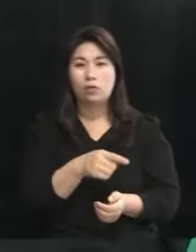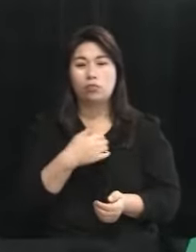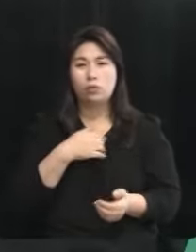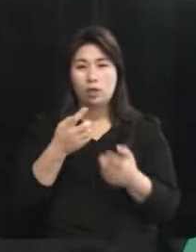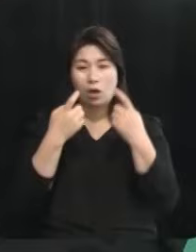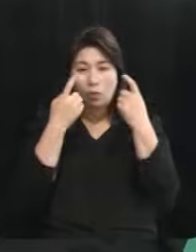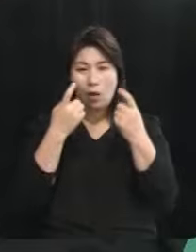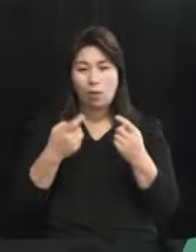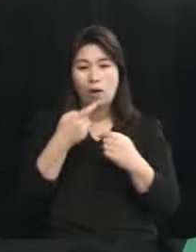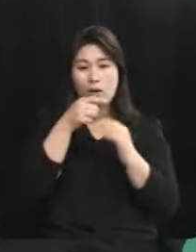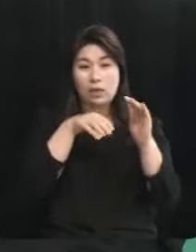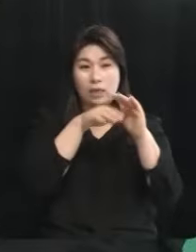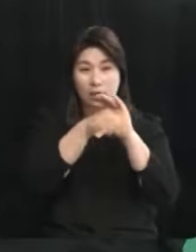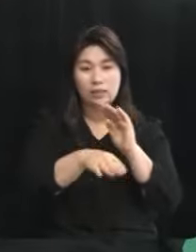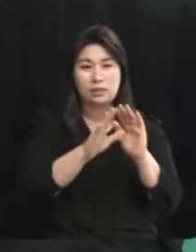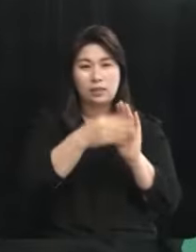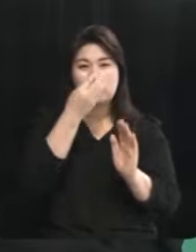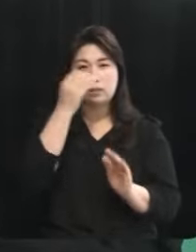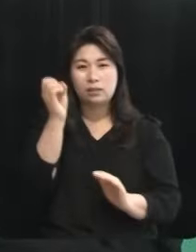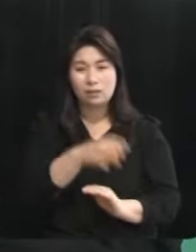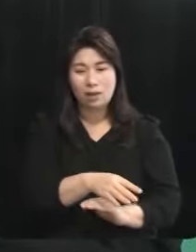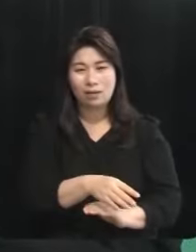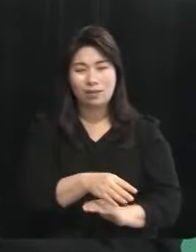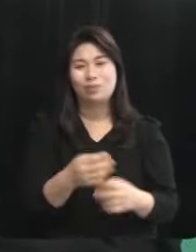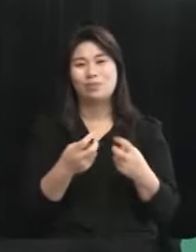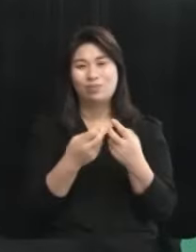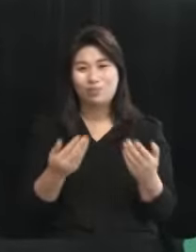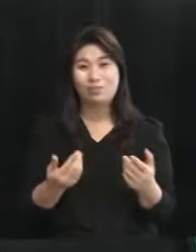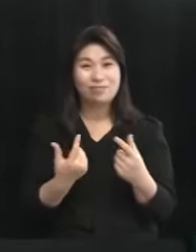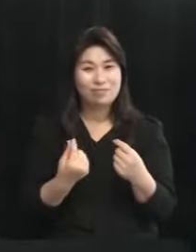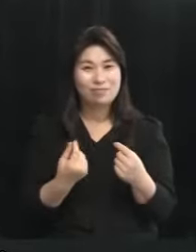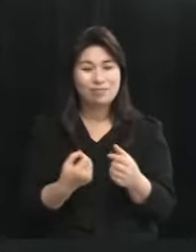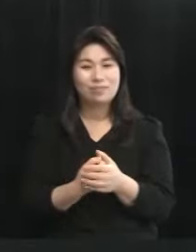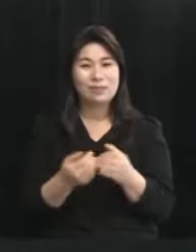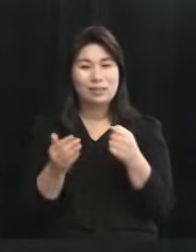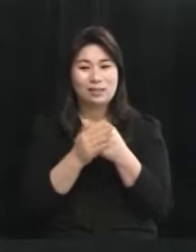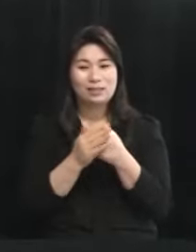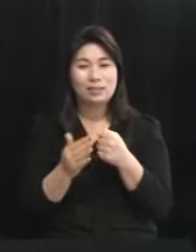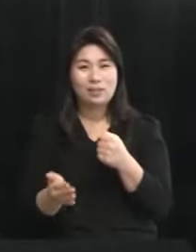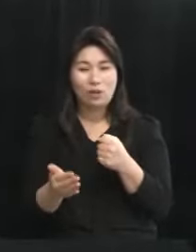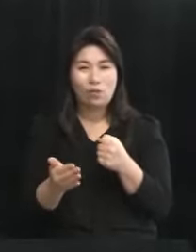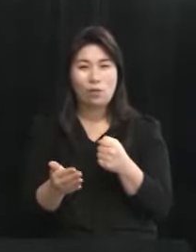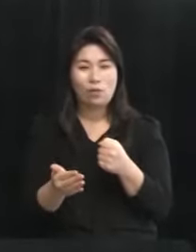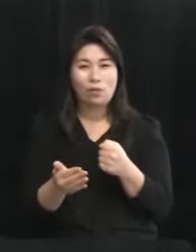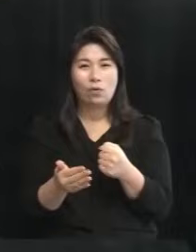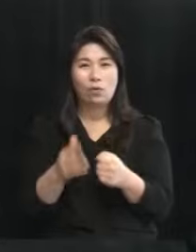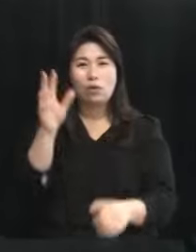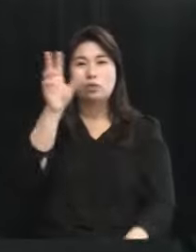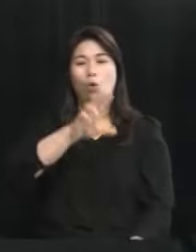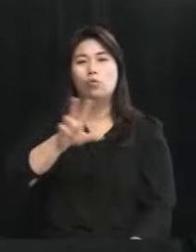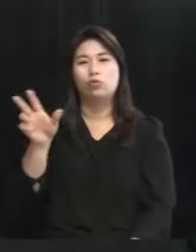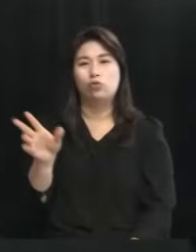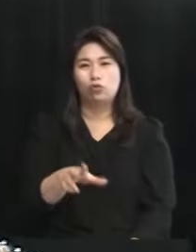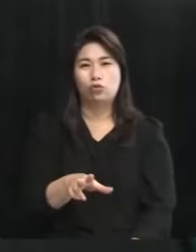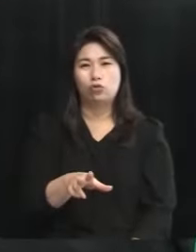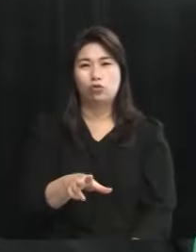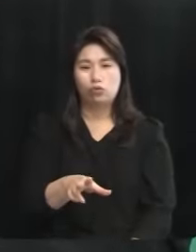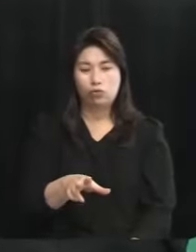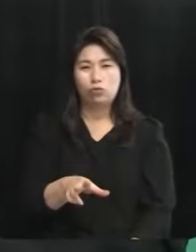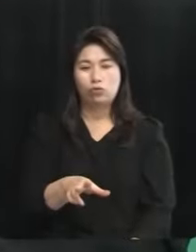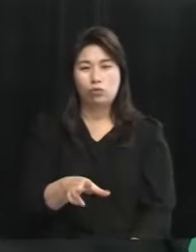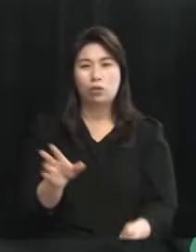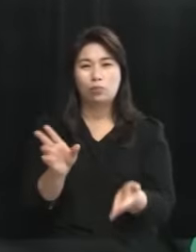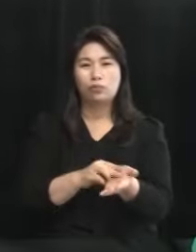놀러 갔을 때 쓰레기를 함께 버릴 수밖에 없는 과정이 있는데요 그래서 이것을 전국적인 이슈로